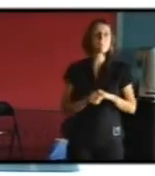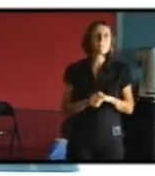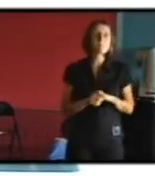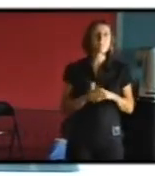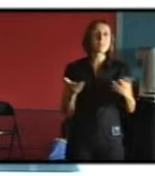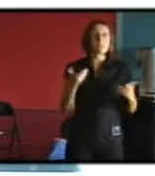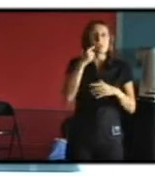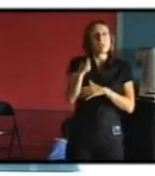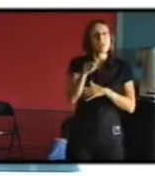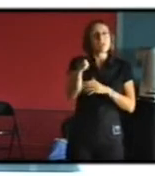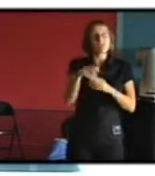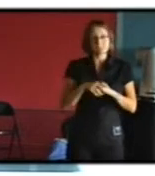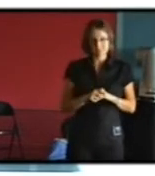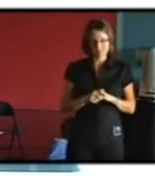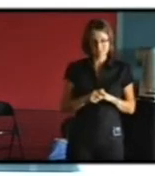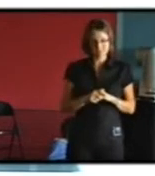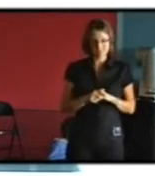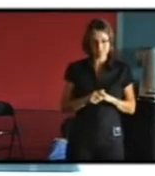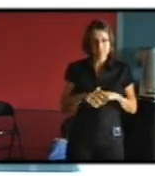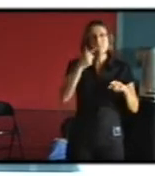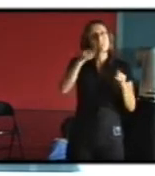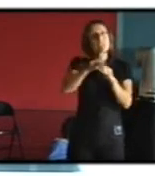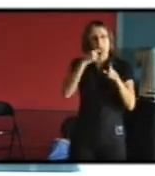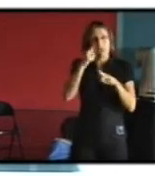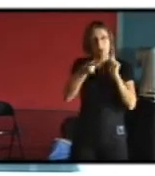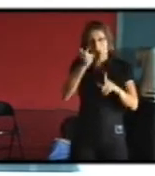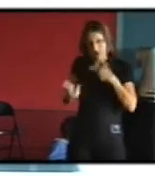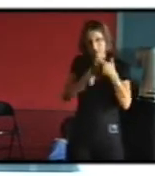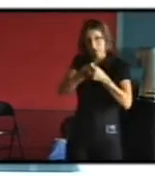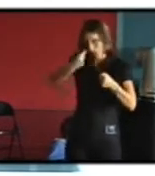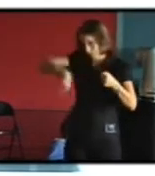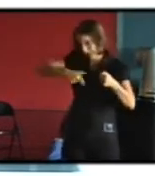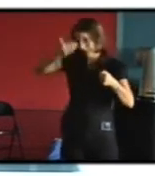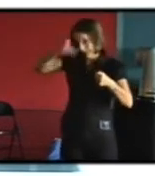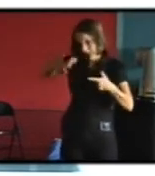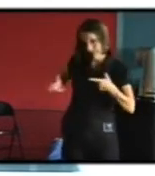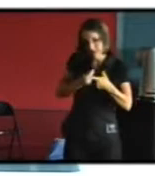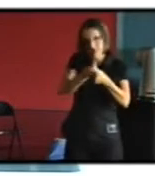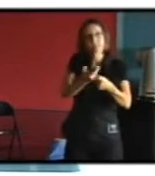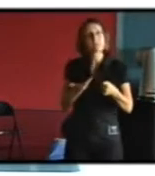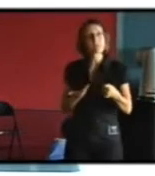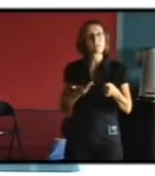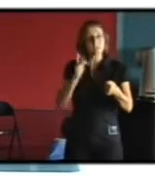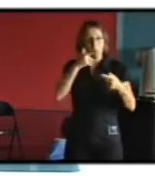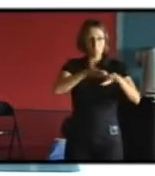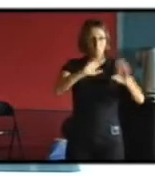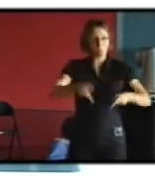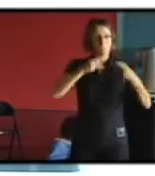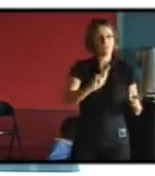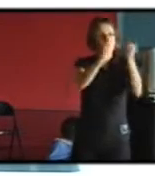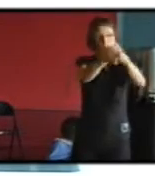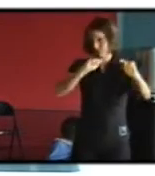que je pense que la question de savoir s'adapter savoir s'adapter à son mode de vie c'est absolument